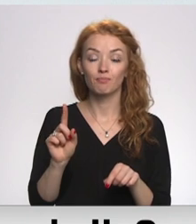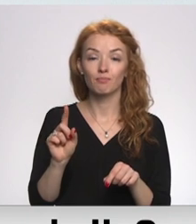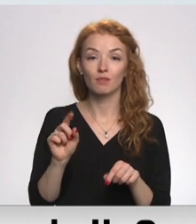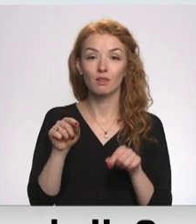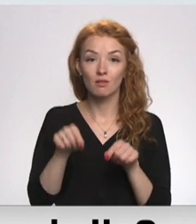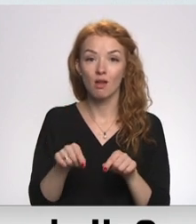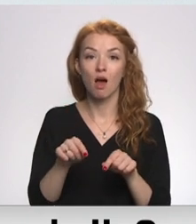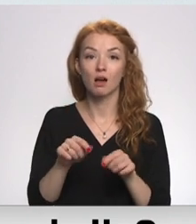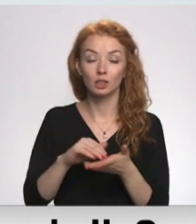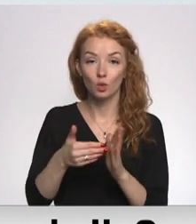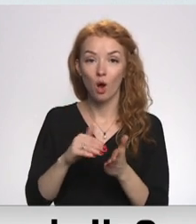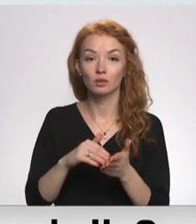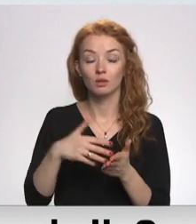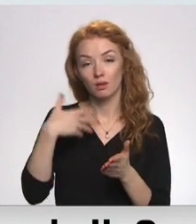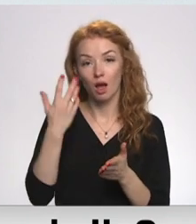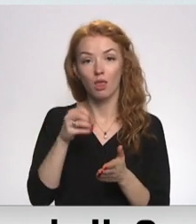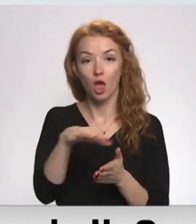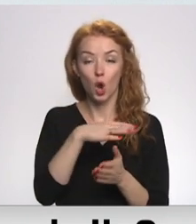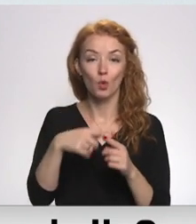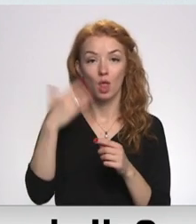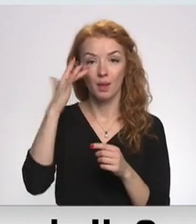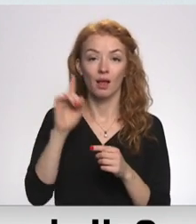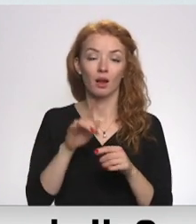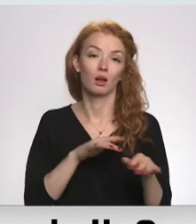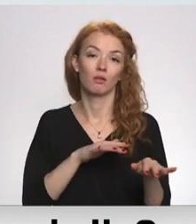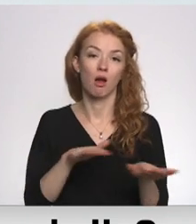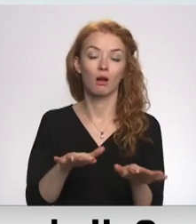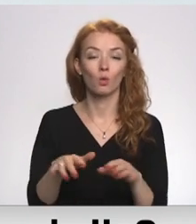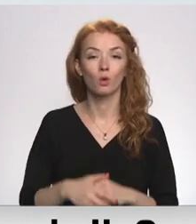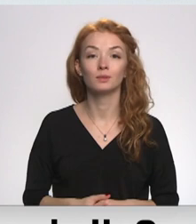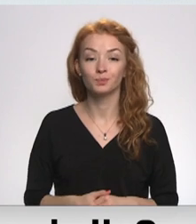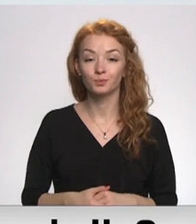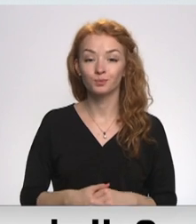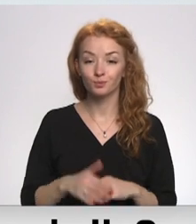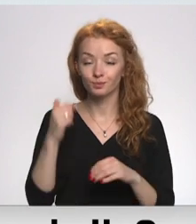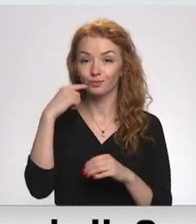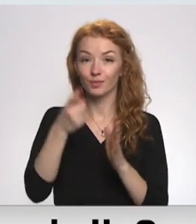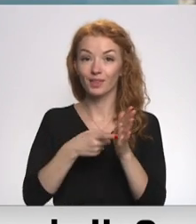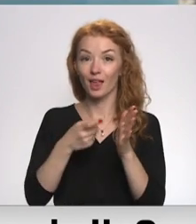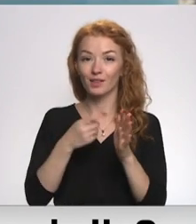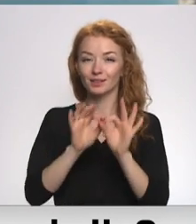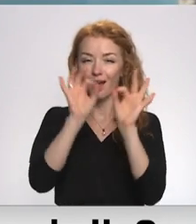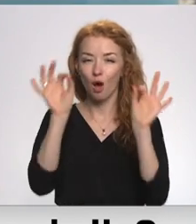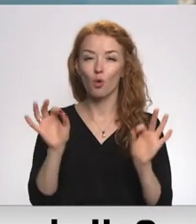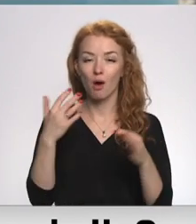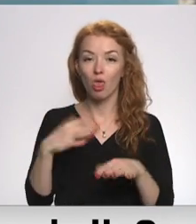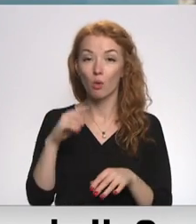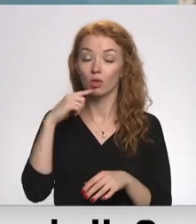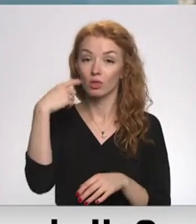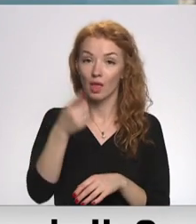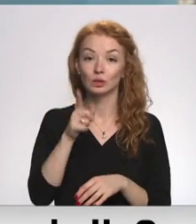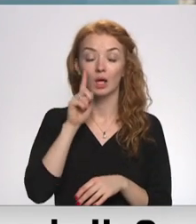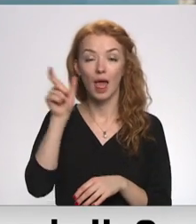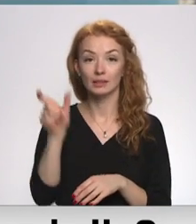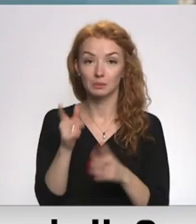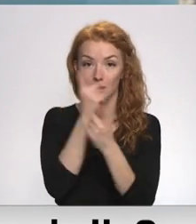vieta, kurā rietumiem tad ir iespējas strādāt. Es interviju sākumā jau minēju, tātad kā Ukraiņas prezidents pirms nelika brieži